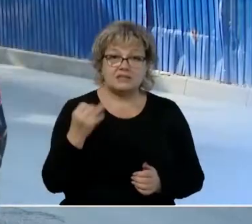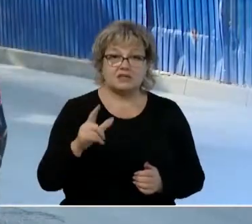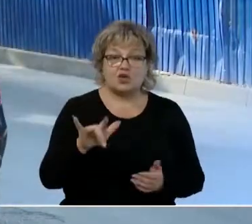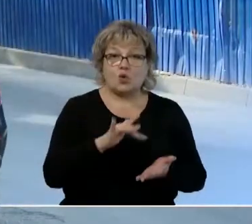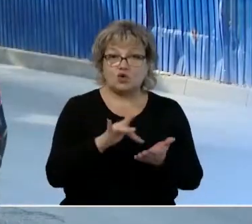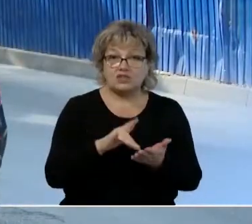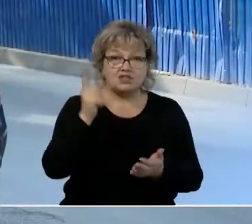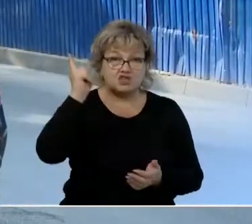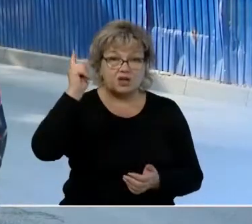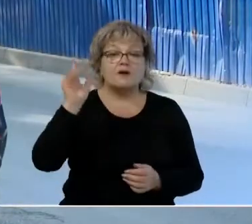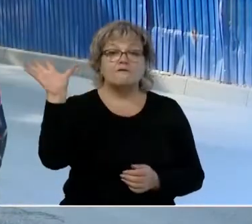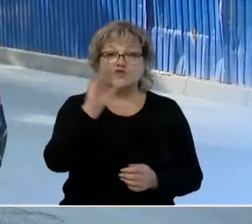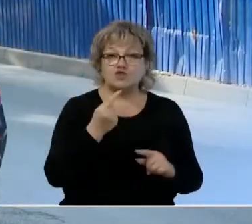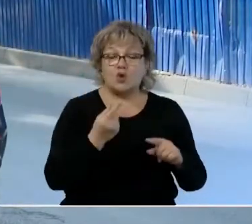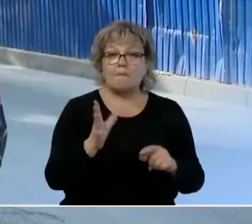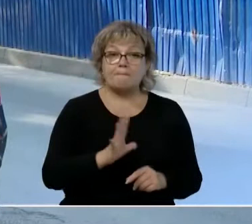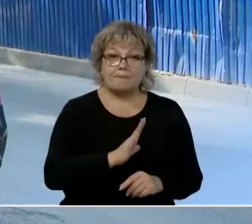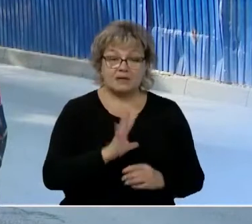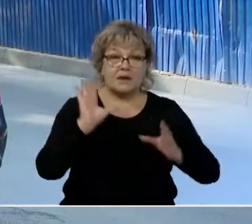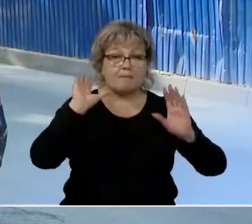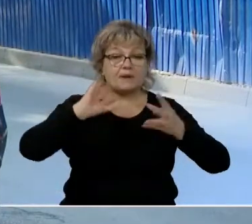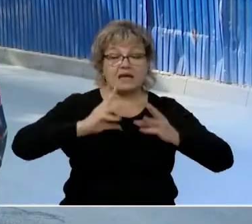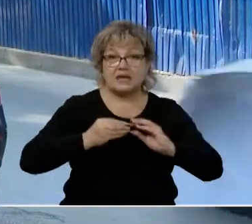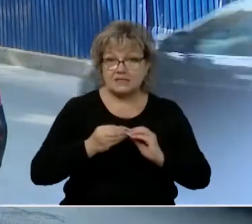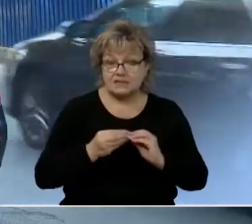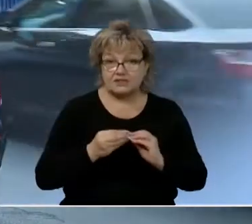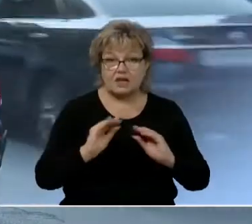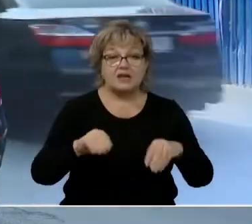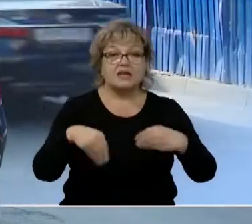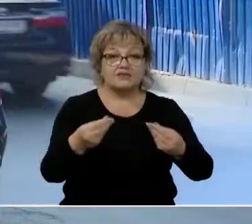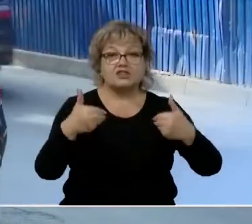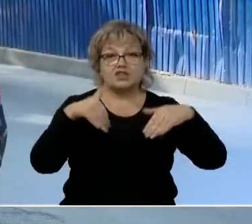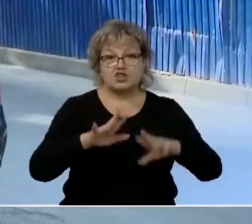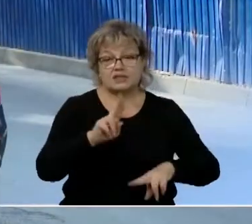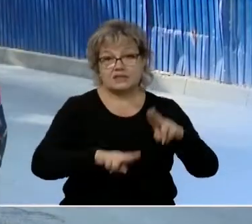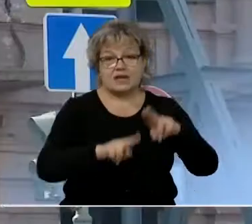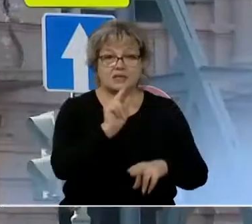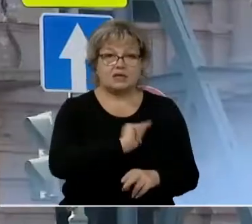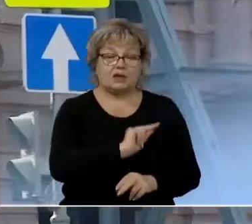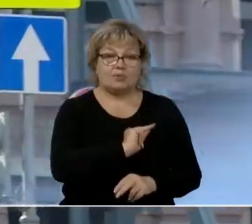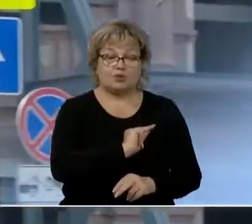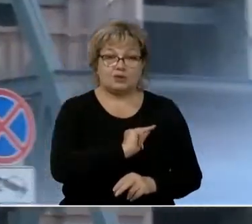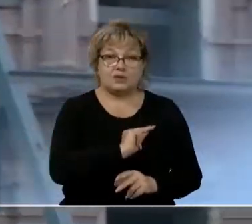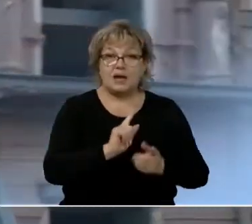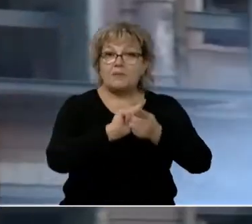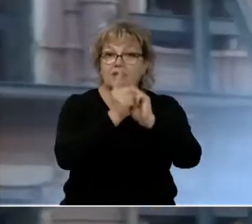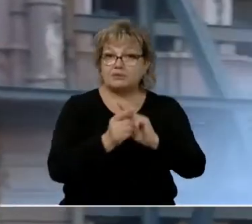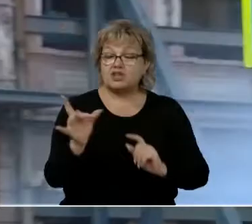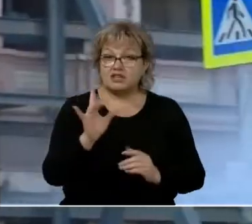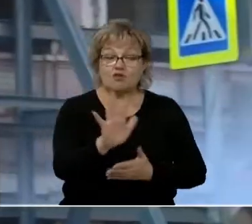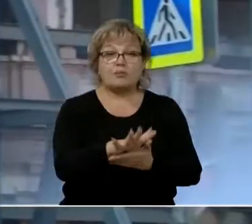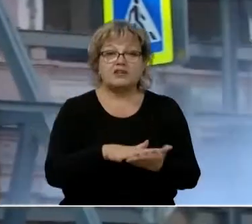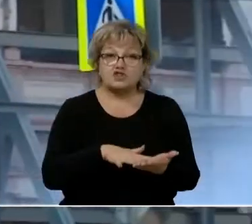Все было проанализировано и выдано разрешение на строительные работы. Преображение Ростова